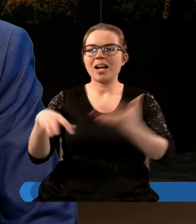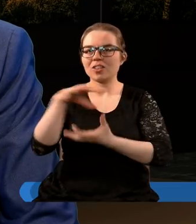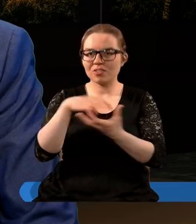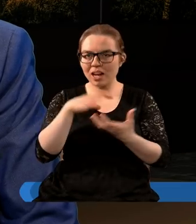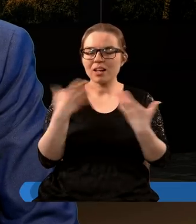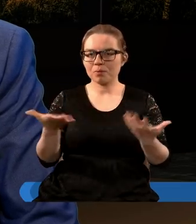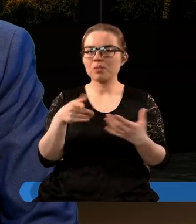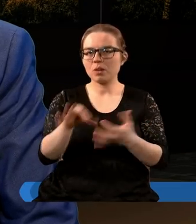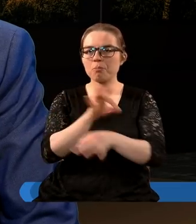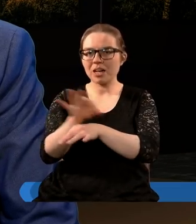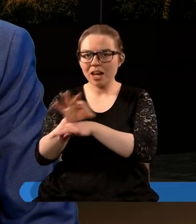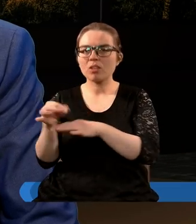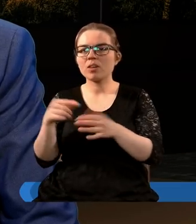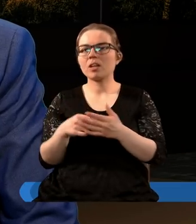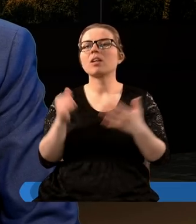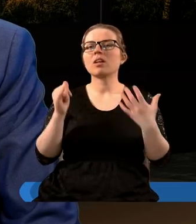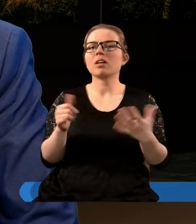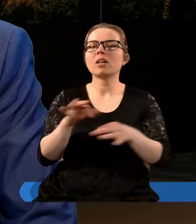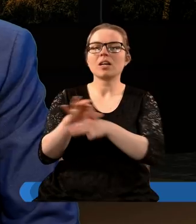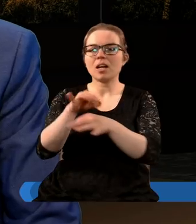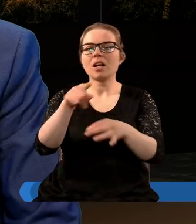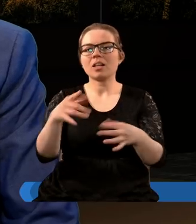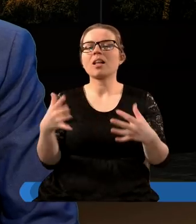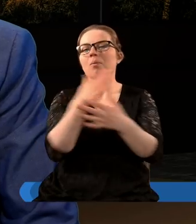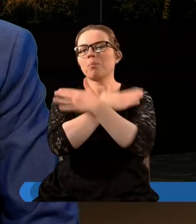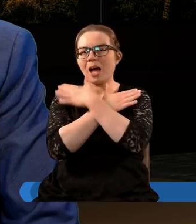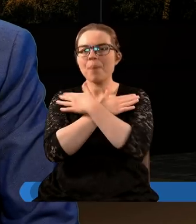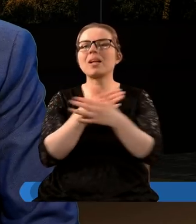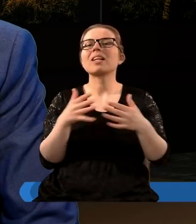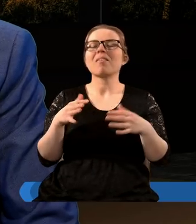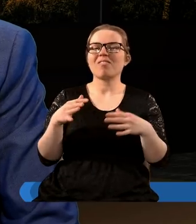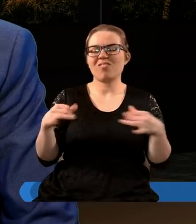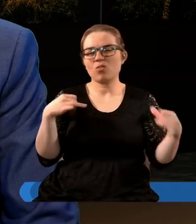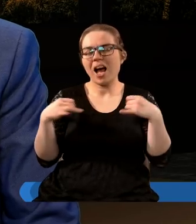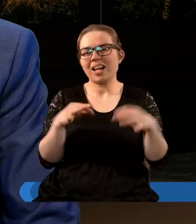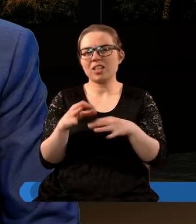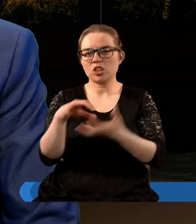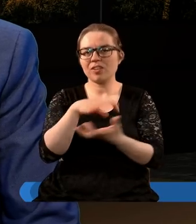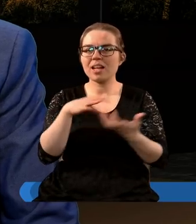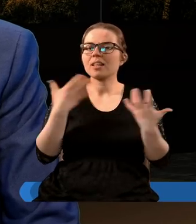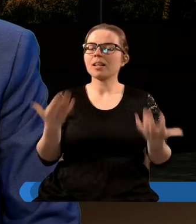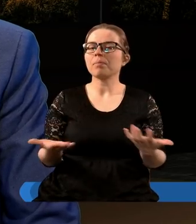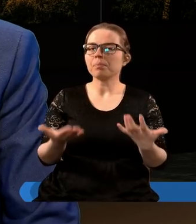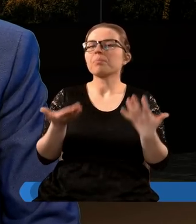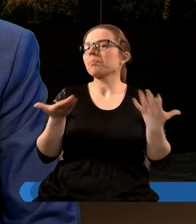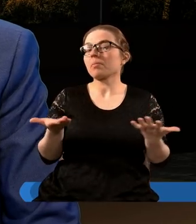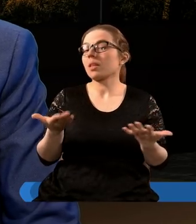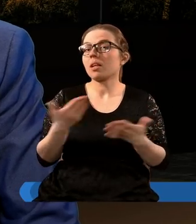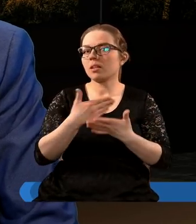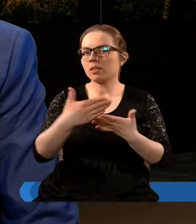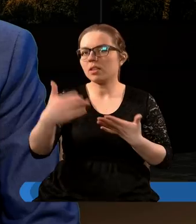w tych prześladowaniach i kierowała tym ramieniem władzy świeckiej, by w pewnym momencie